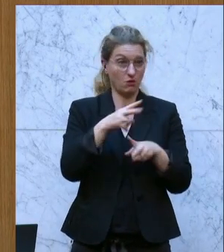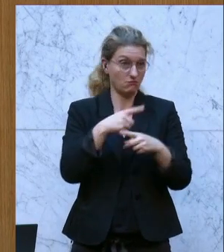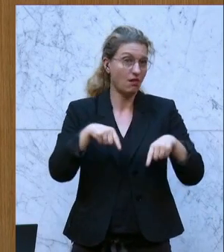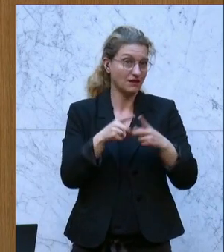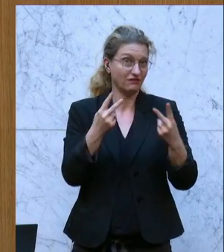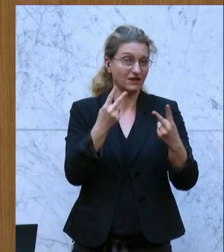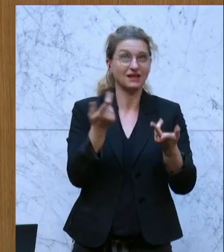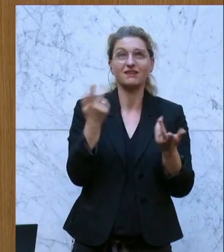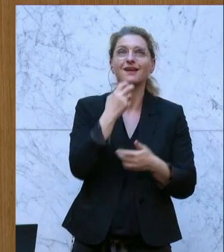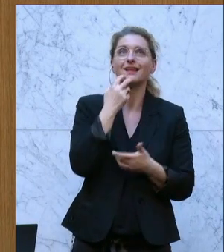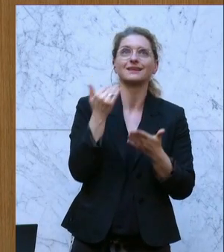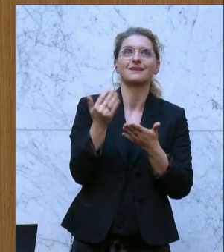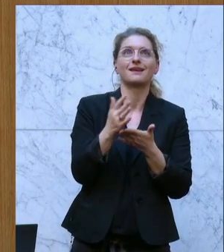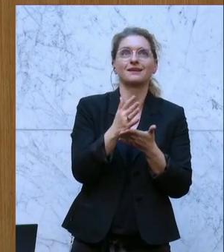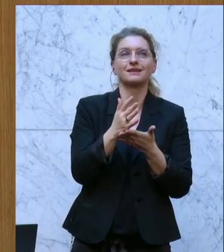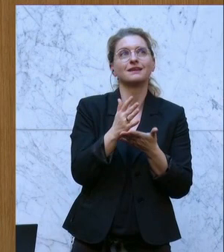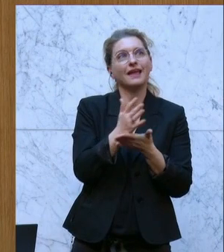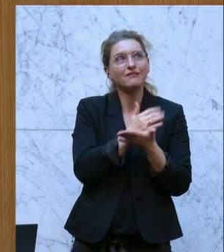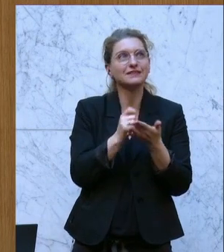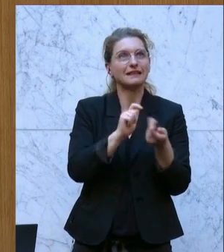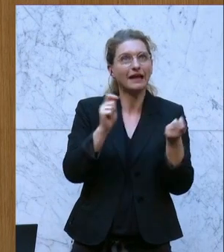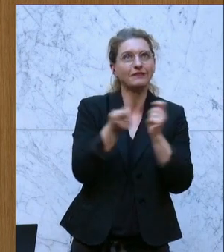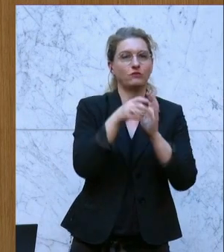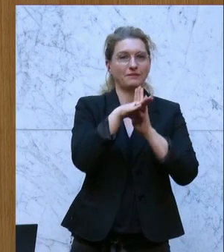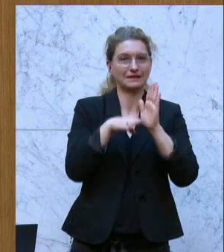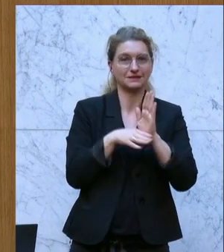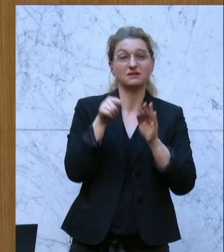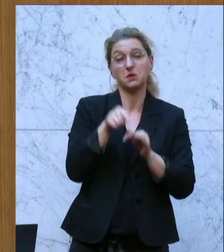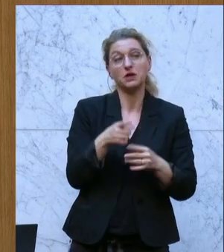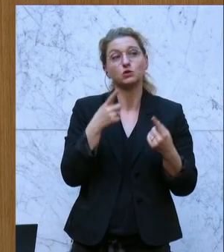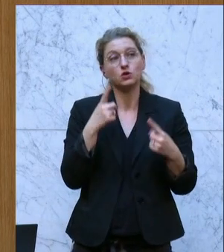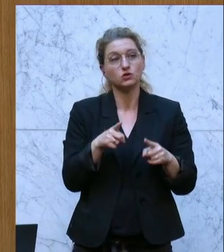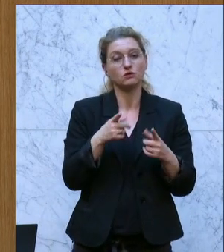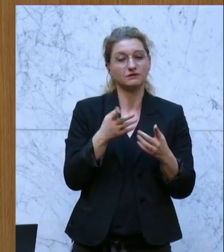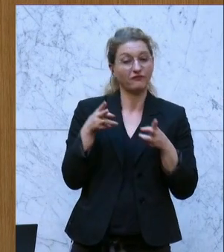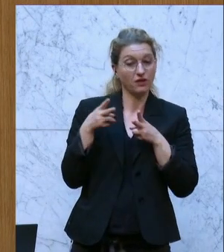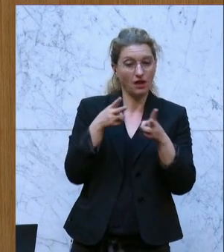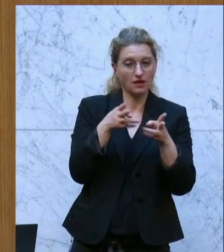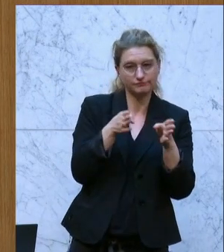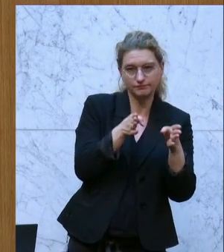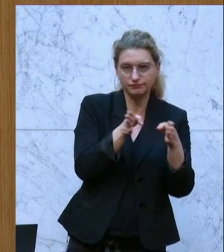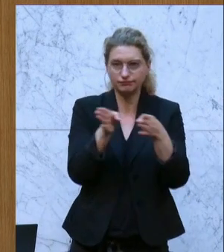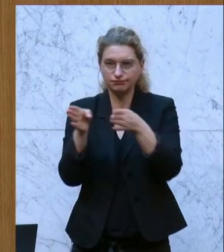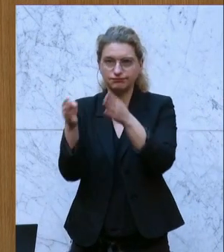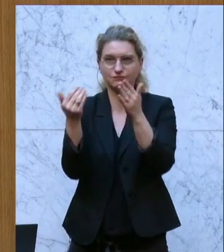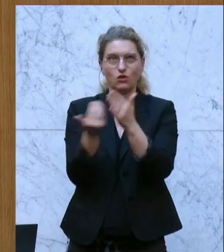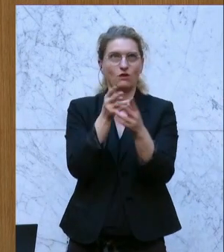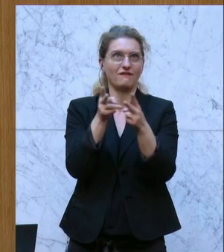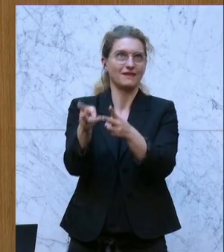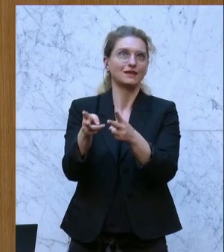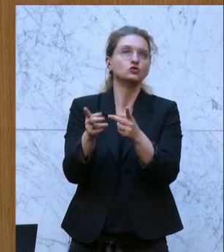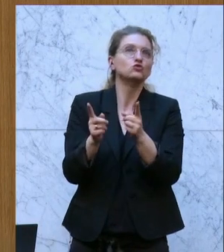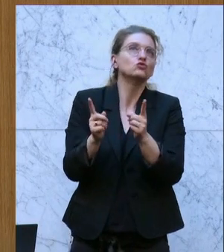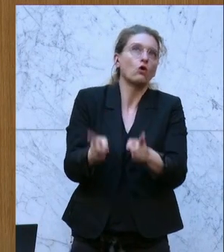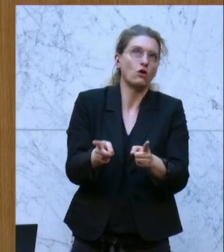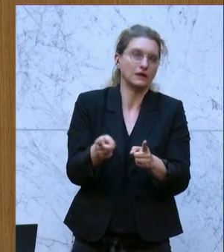Energieeffizienzreformgesetz, das eine Weichenstellung bedeuten würde. Ich betone jetzt einmal an dieser